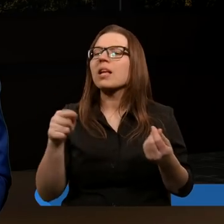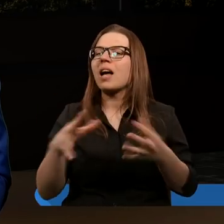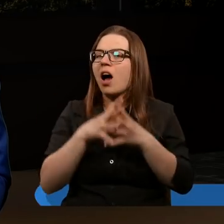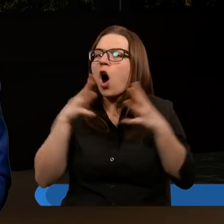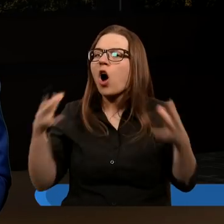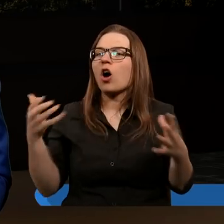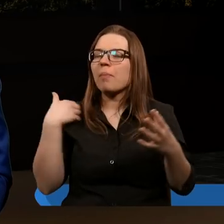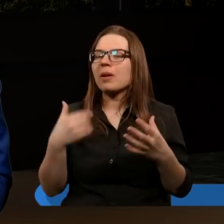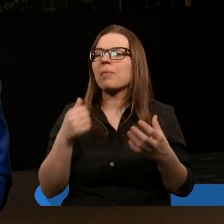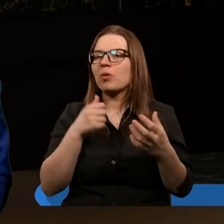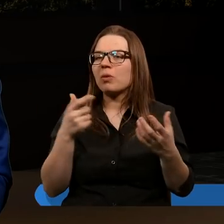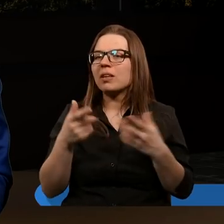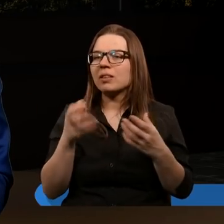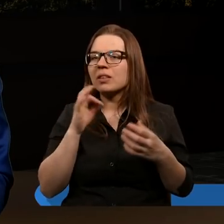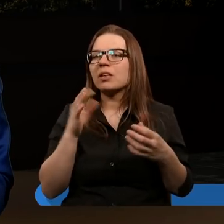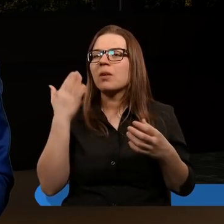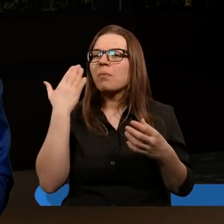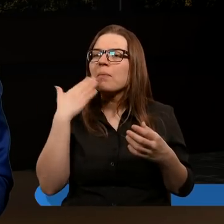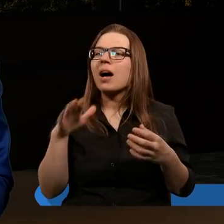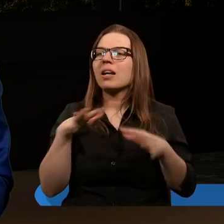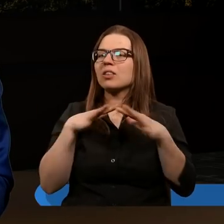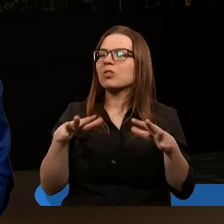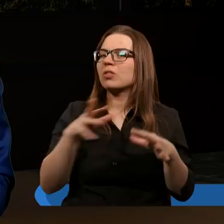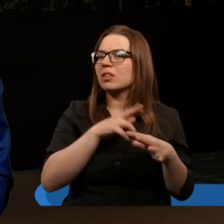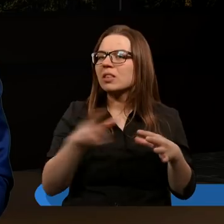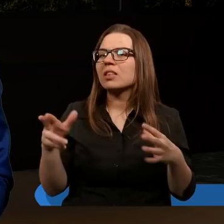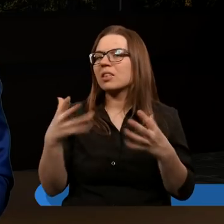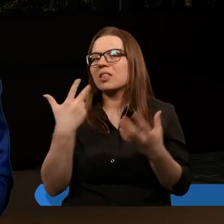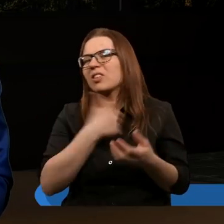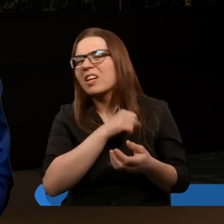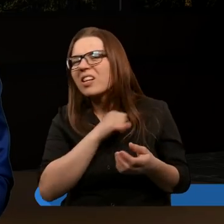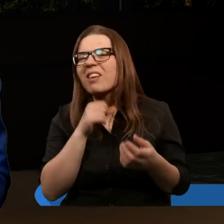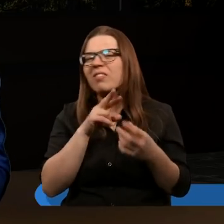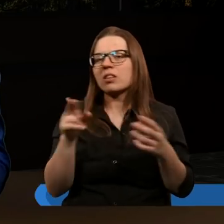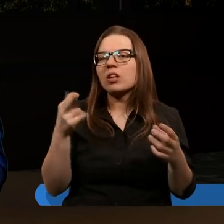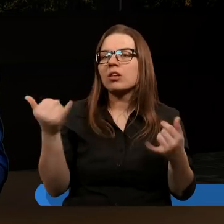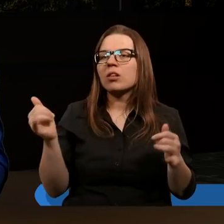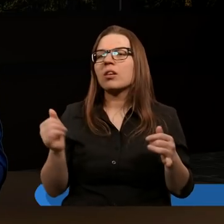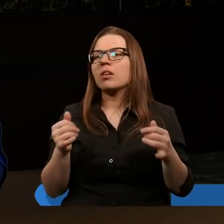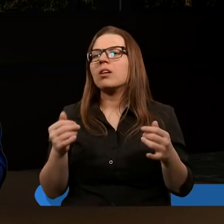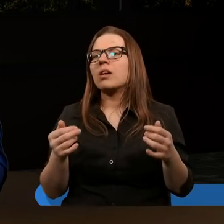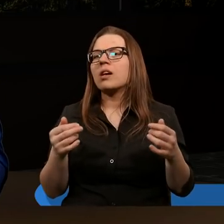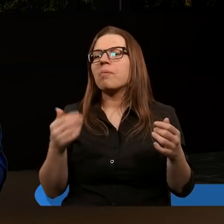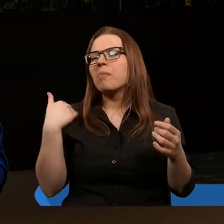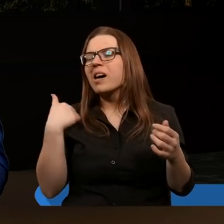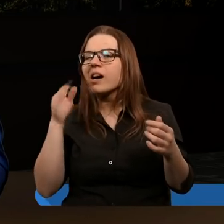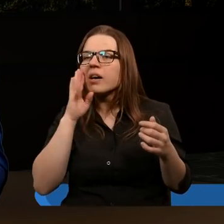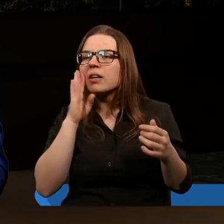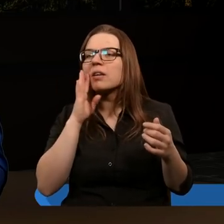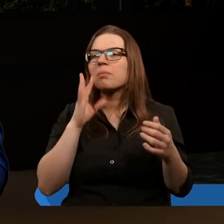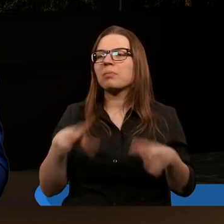ogromne, dlatego, że przyjęło bardzo duża rzesza niechrześcijan, chrześcijaństwo, jak tylko i wyłącznie powiedzmy tak